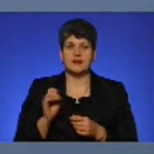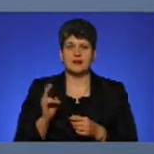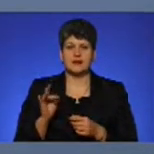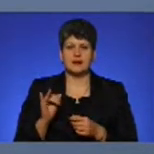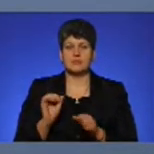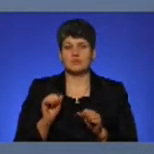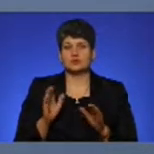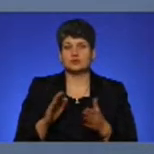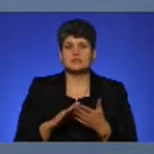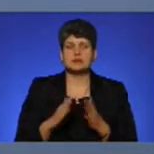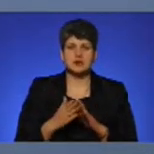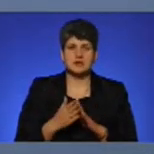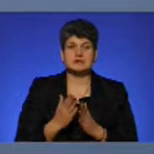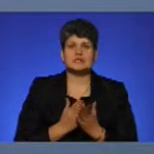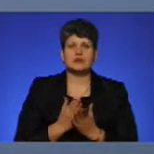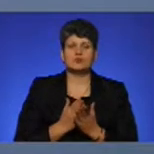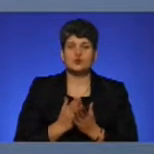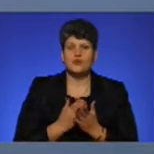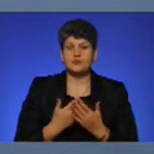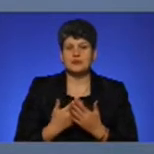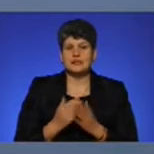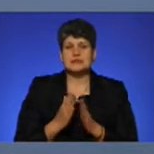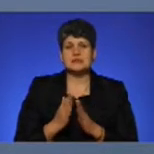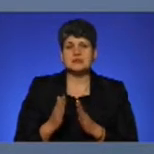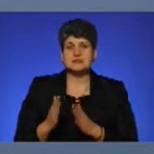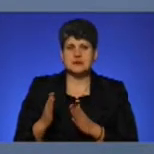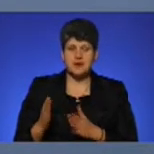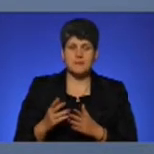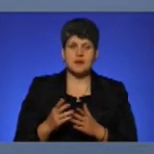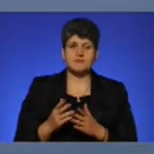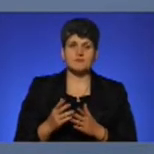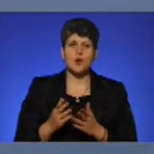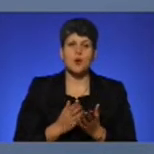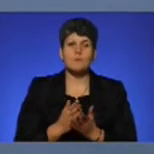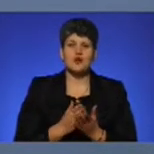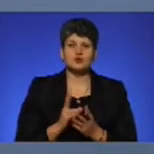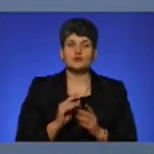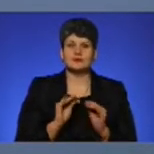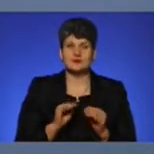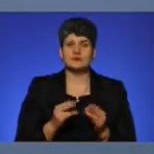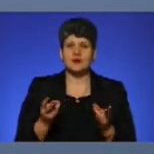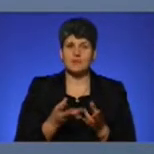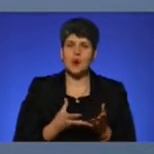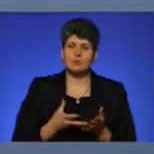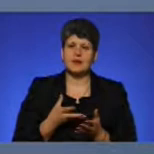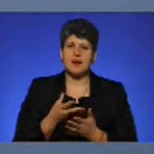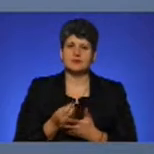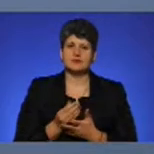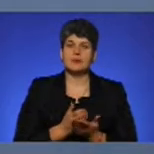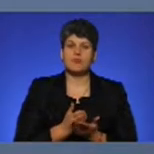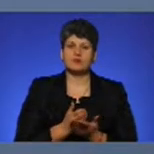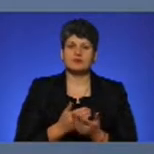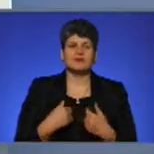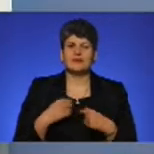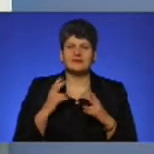ситуація, тому що за обслуговування, наприклад, системи оператору, який це встановлював, треба оплачувати послуги, не знаю,